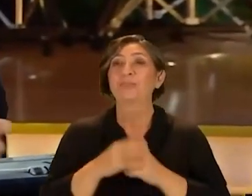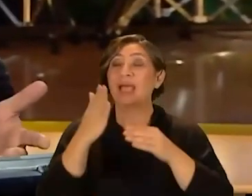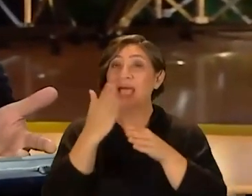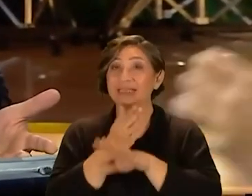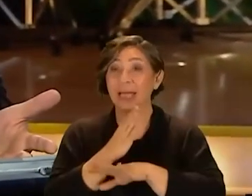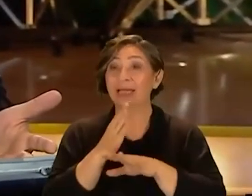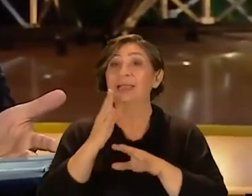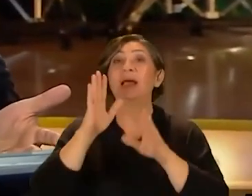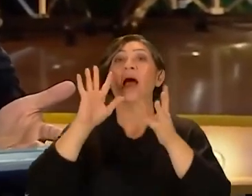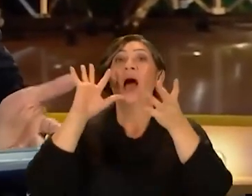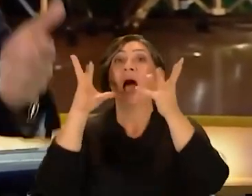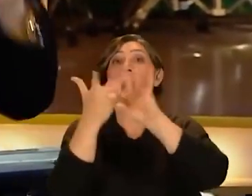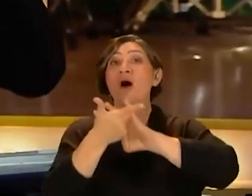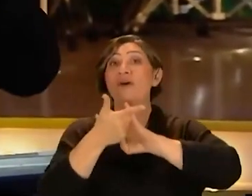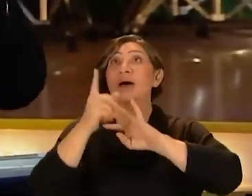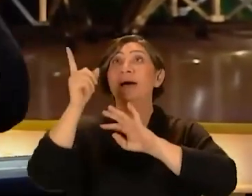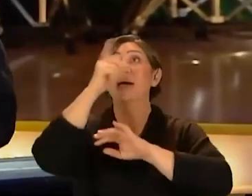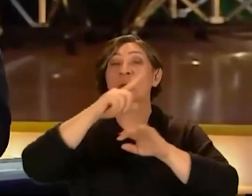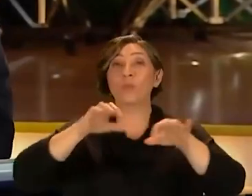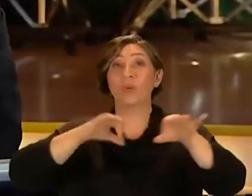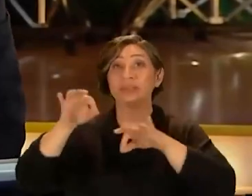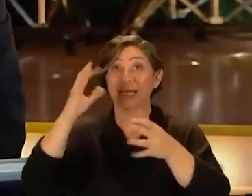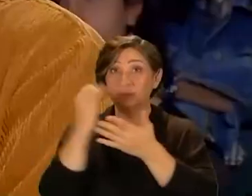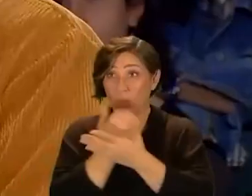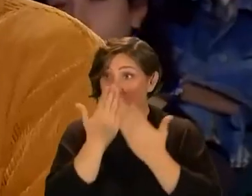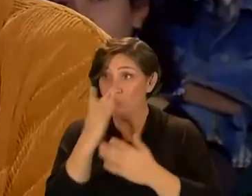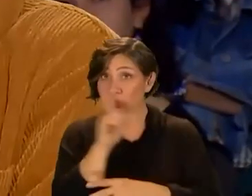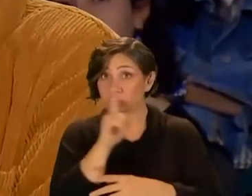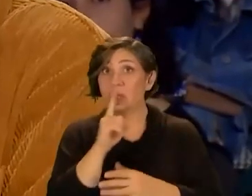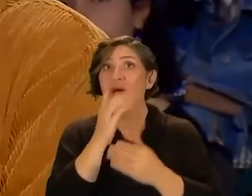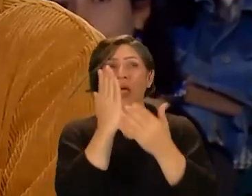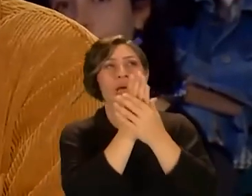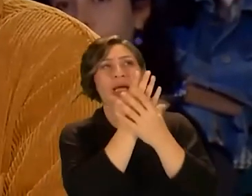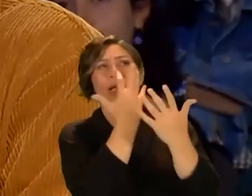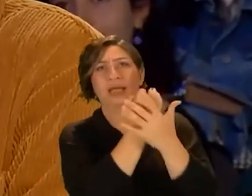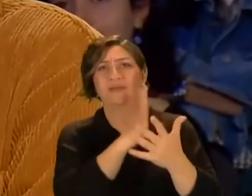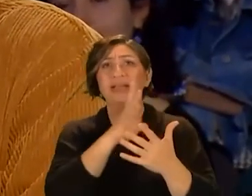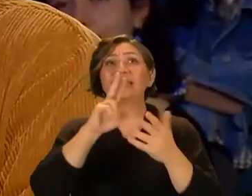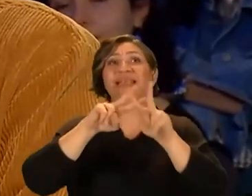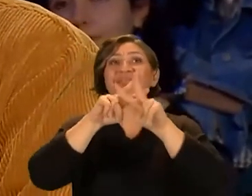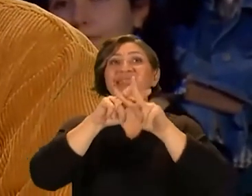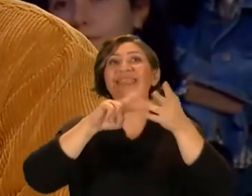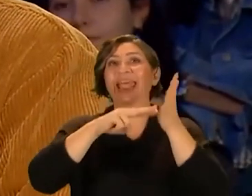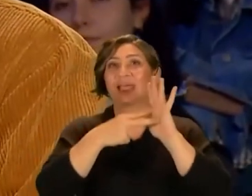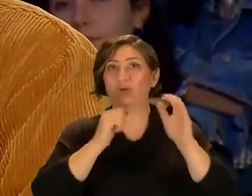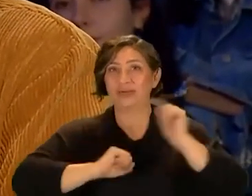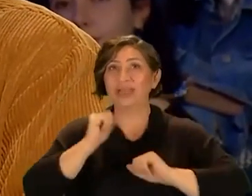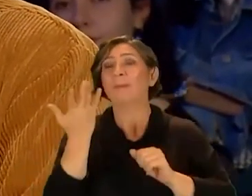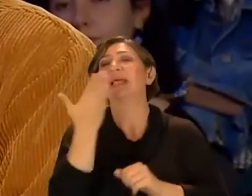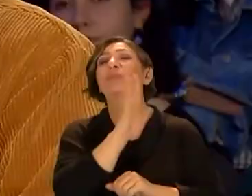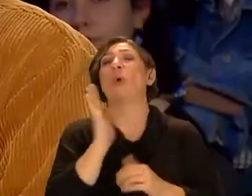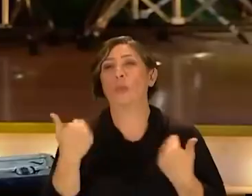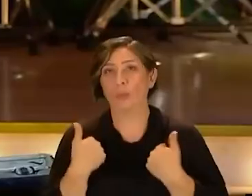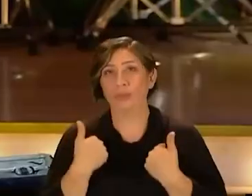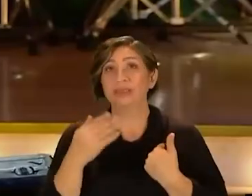Aslında meteoroloji mühendisliğini kazandın Okuyor musun orada hala? Ya orada kaydım var hala yıldız teknikte Tamam Ama